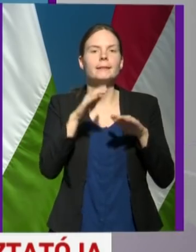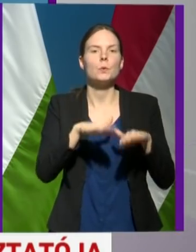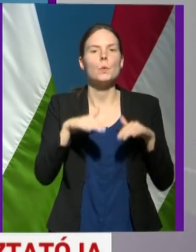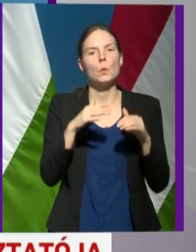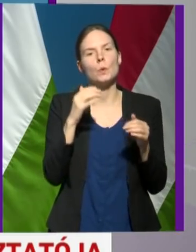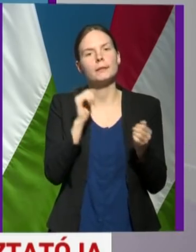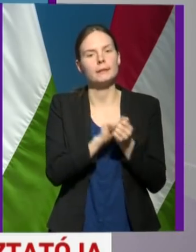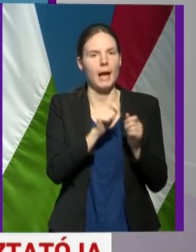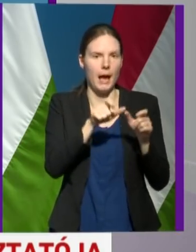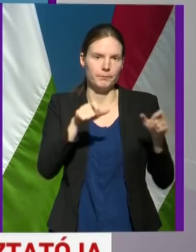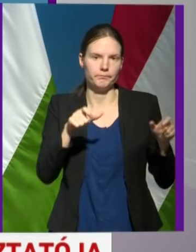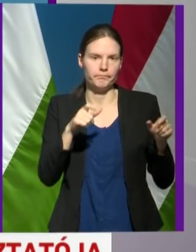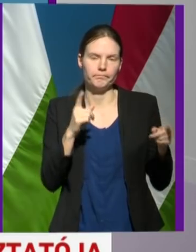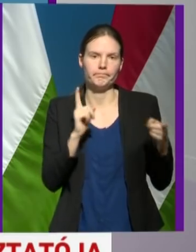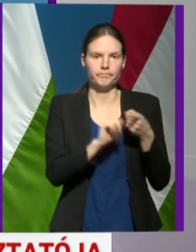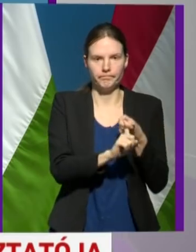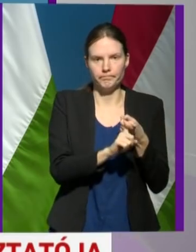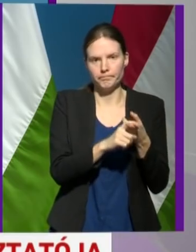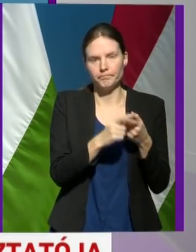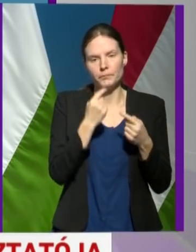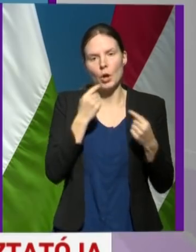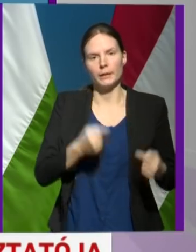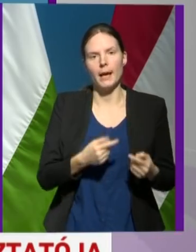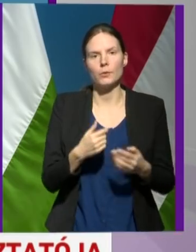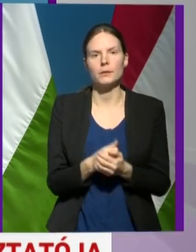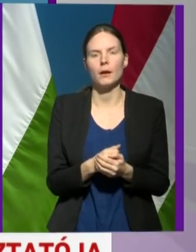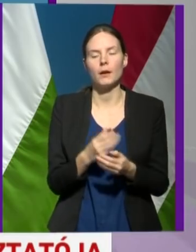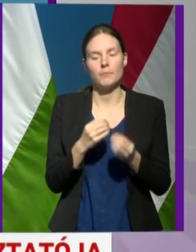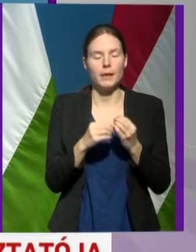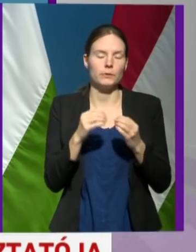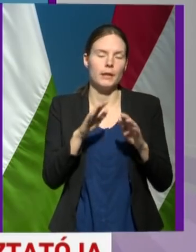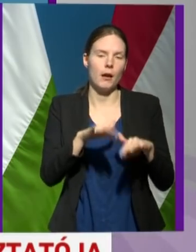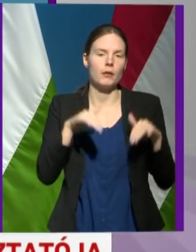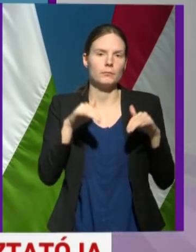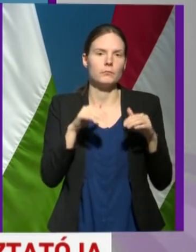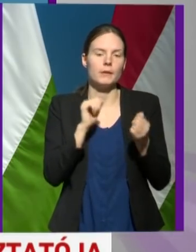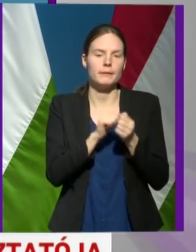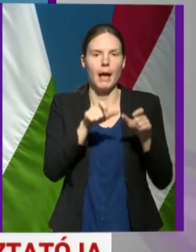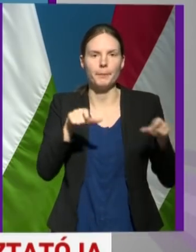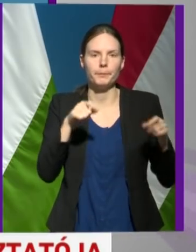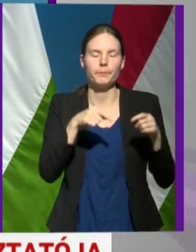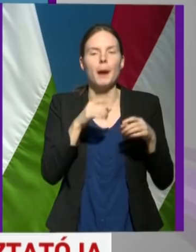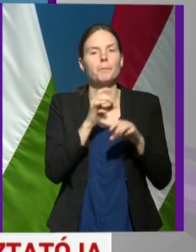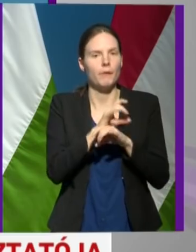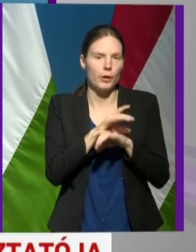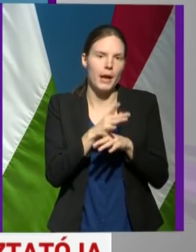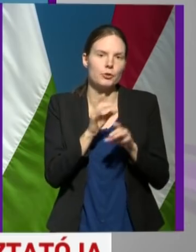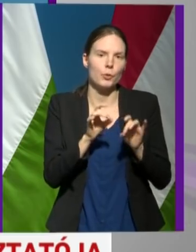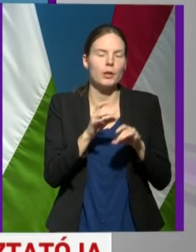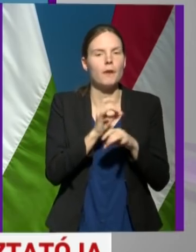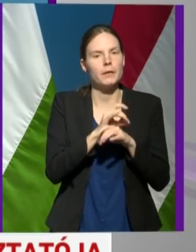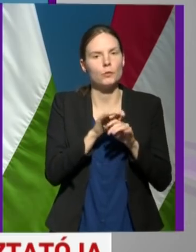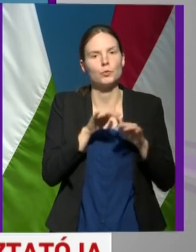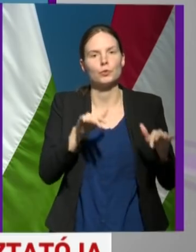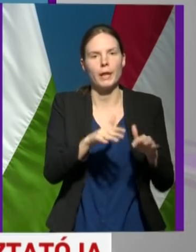Tekintettel arra, hogy a nézősűrűség az alapvetően befolyásolja a vírus terjedésének a lehetőségét.